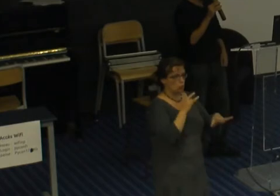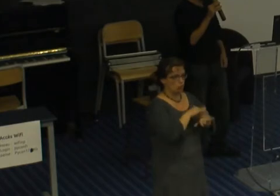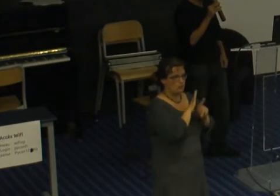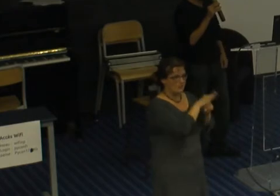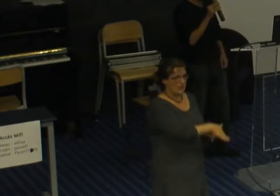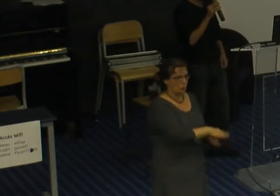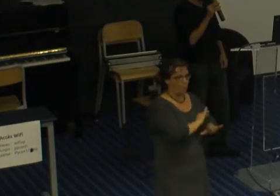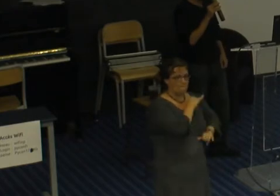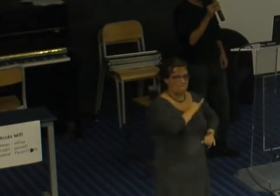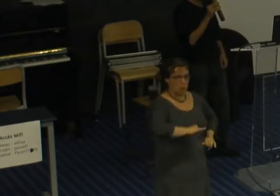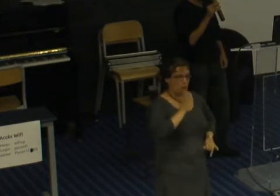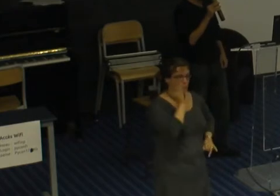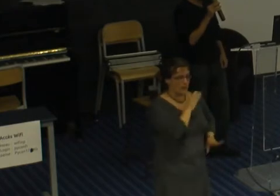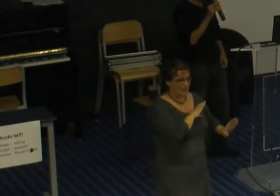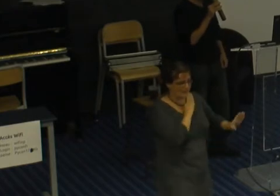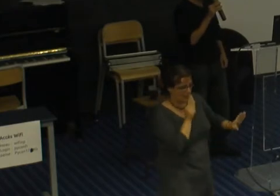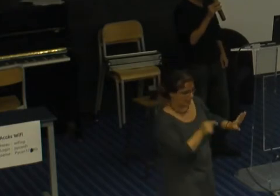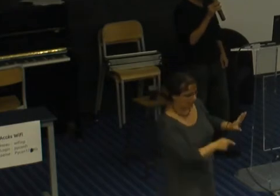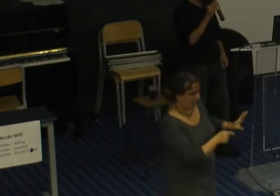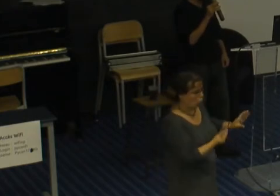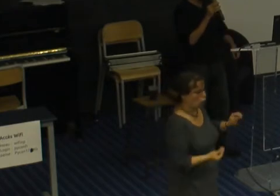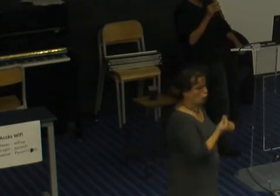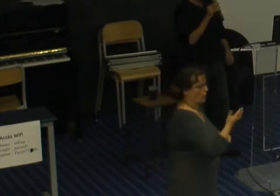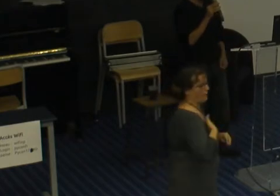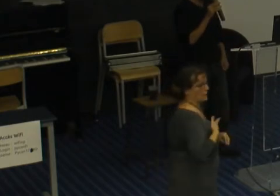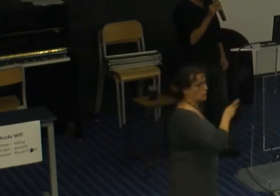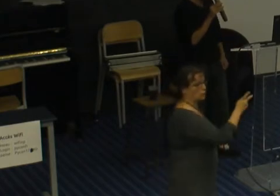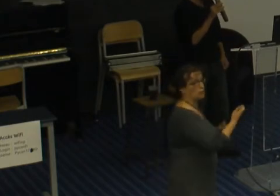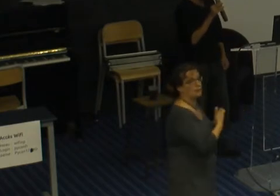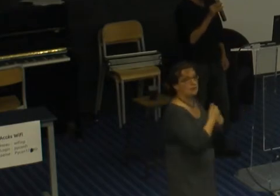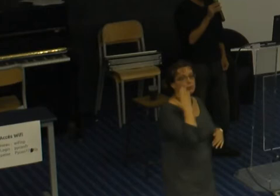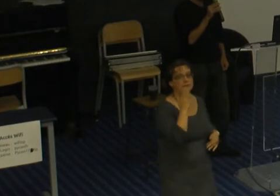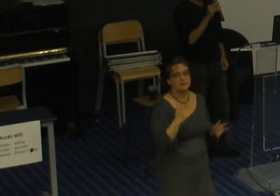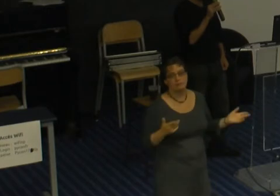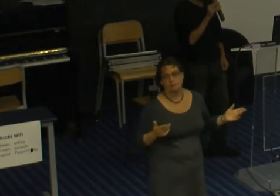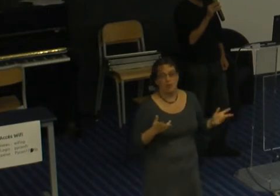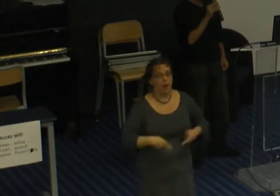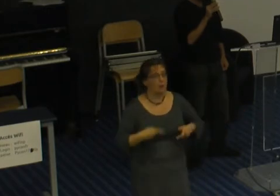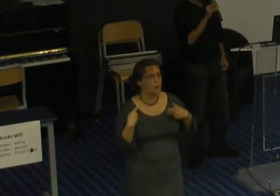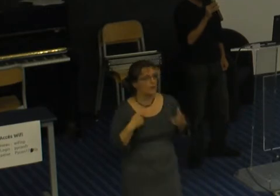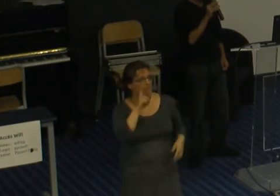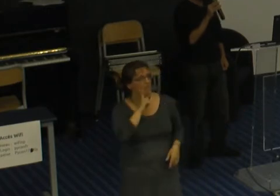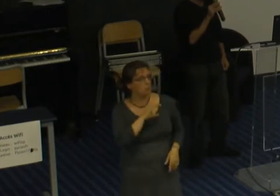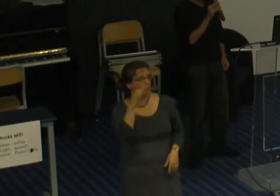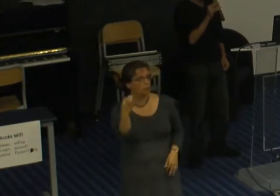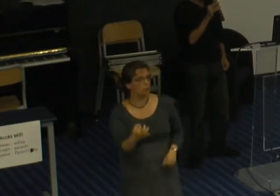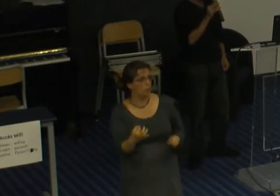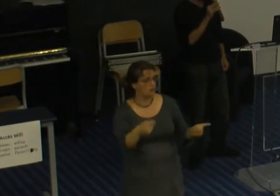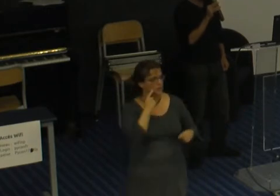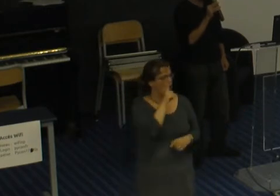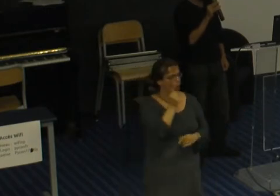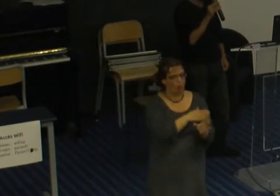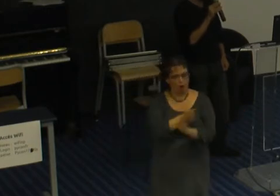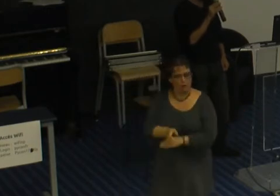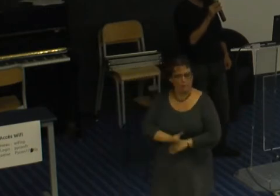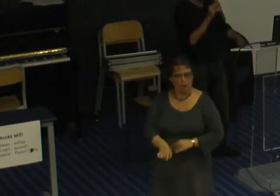quand on fait un atelier non mixte c'est pour empêcher les hommes d'accéder à l'atelier non d'ailleurs les trois quarts du temps les hommes n'ont pas forcément envie d'aller à